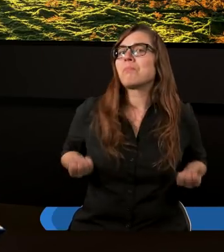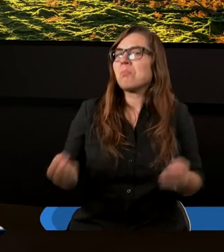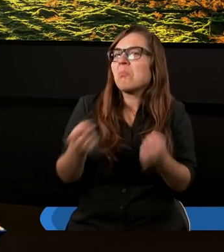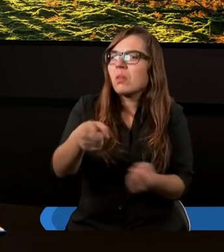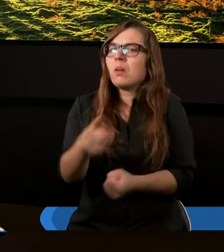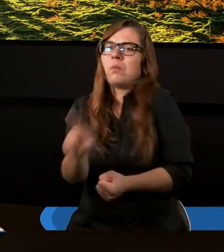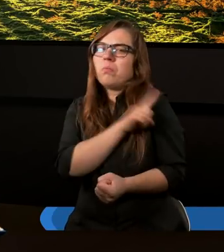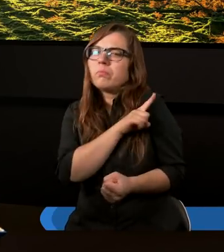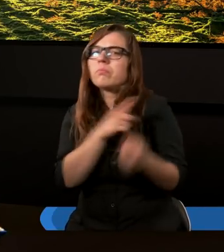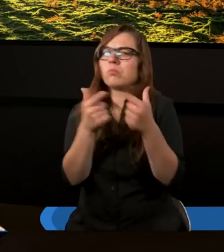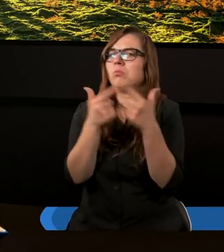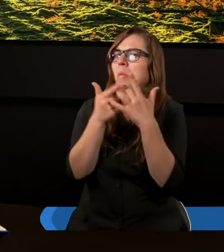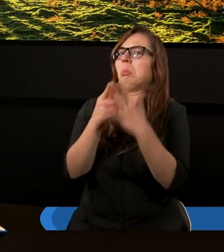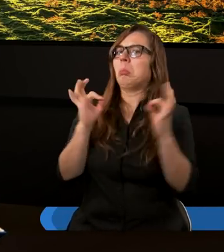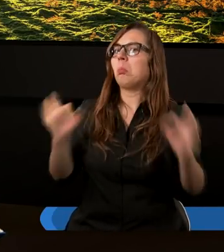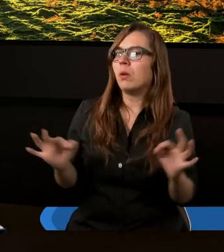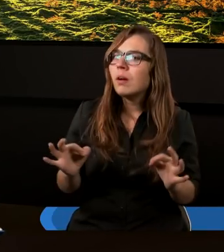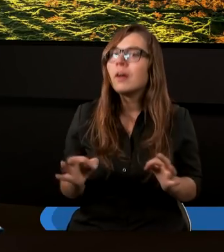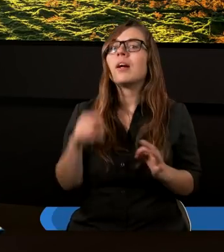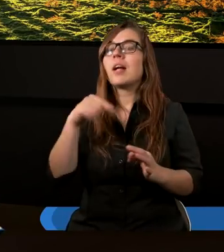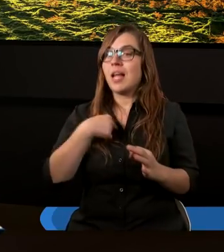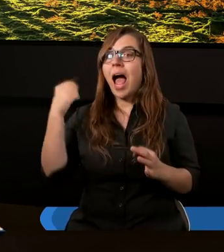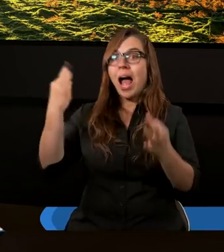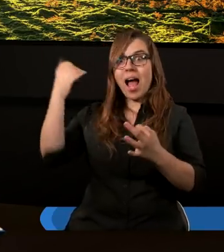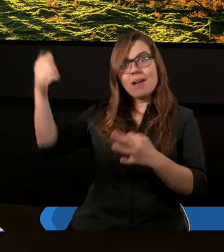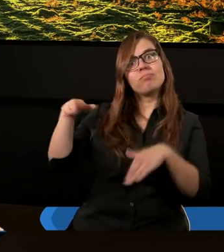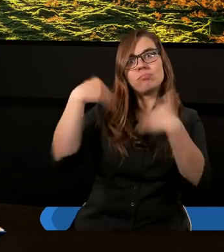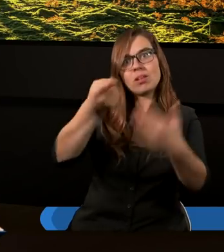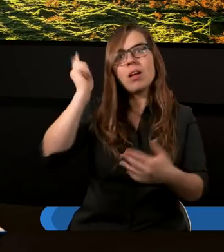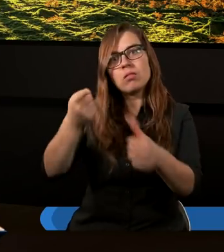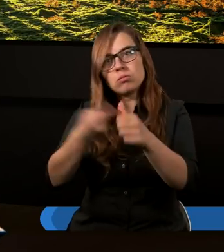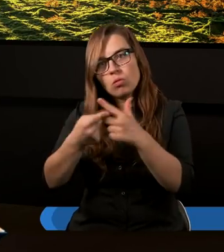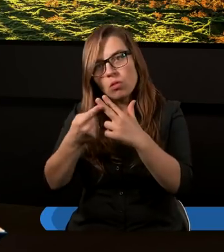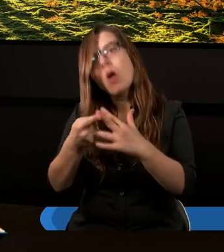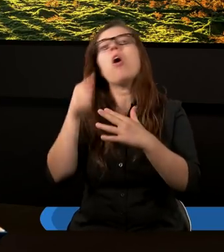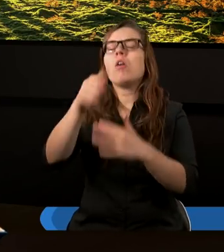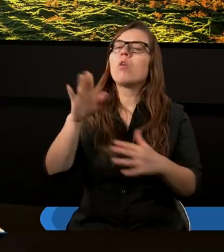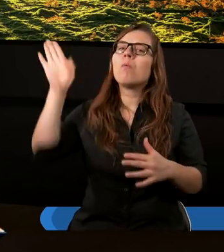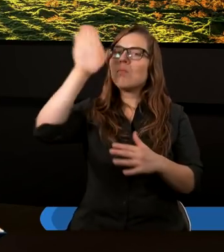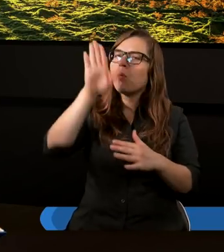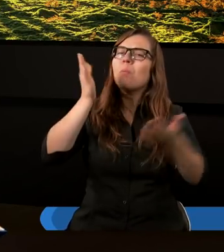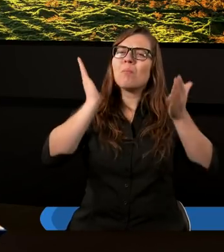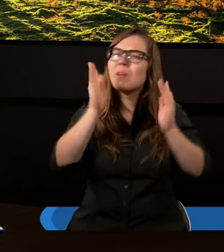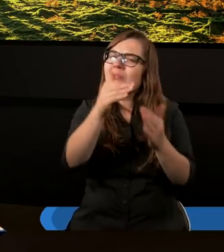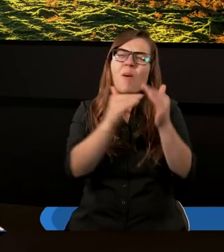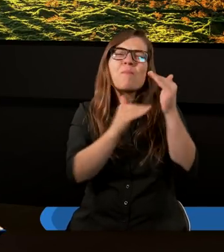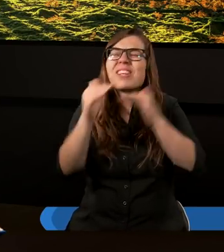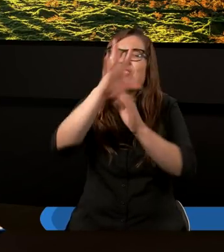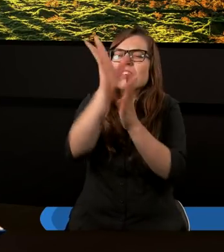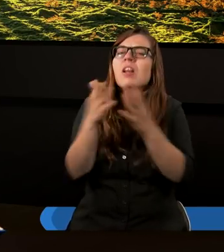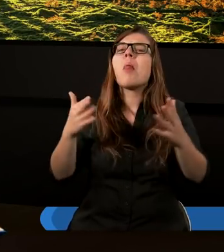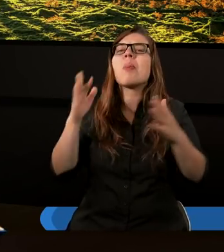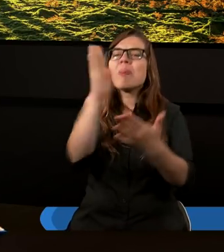spełniał wszystkie Jego przykazania, które ja Ci dziś nadaję, to Pan Bóg Twój wywyższy Cię ponad wszystkie